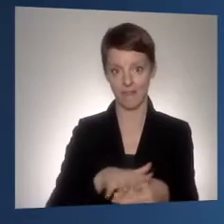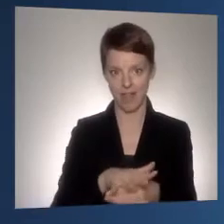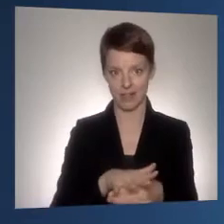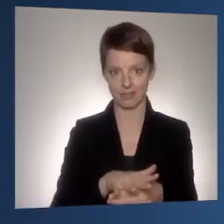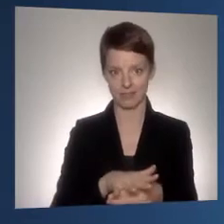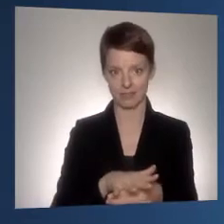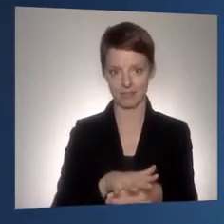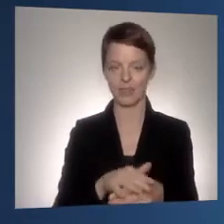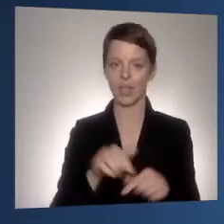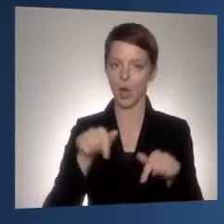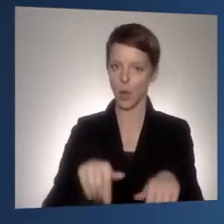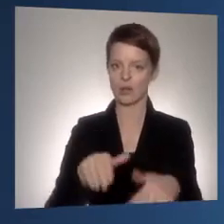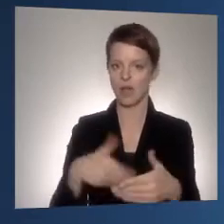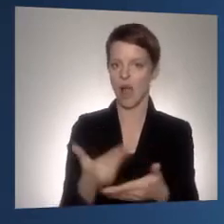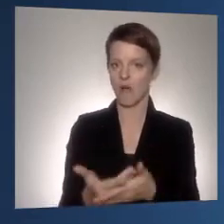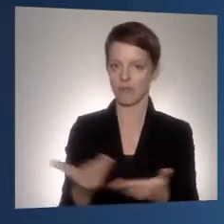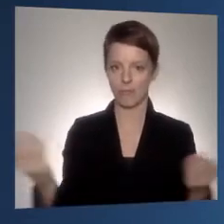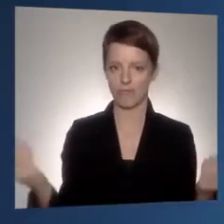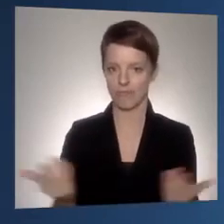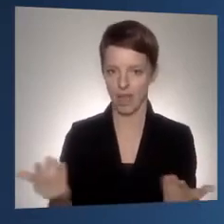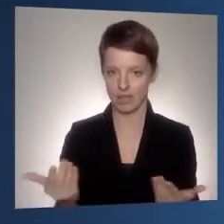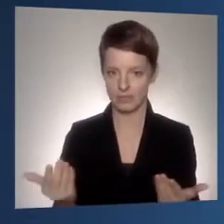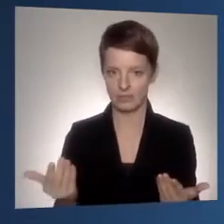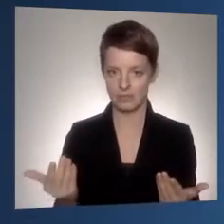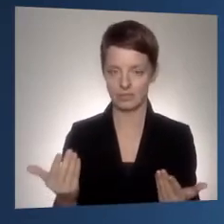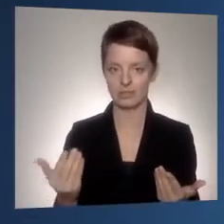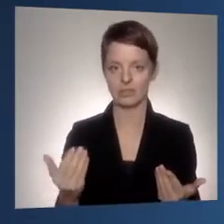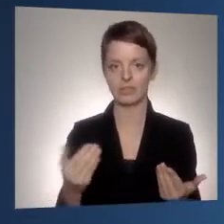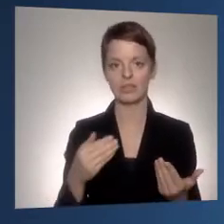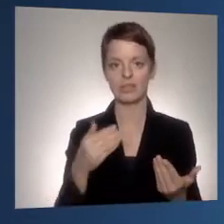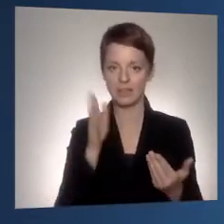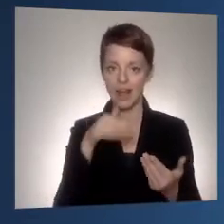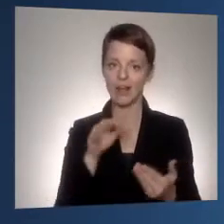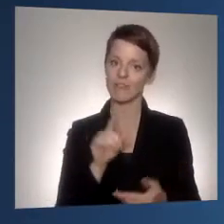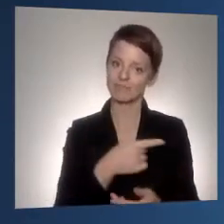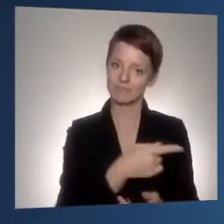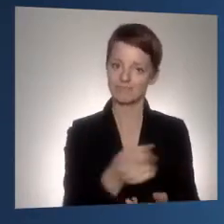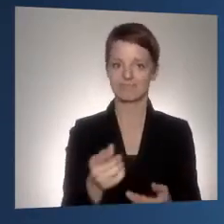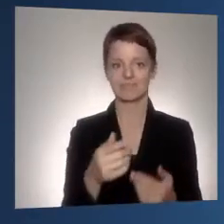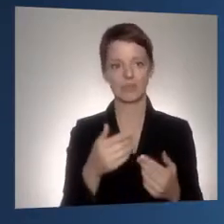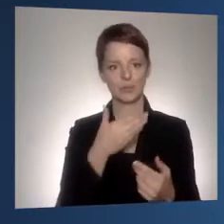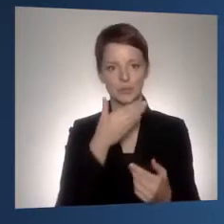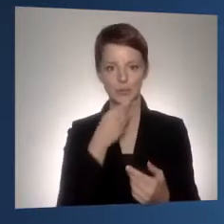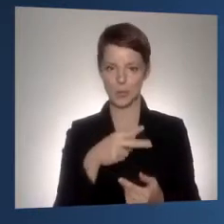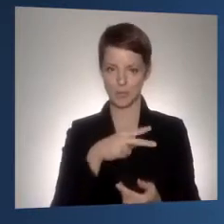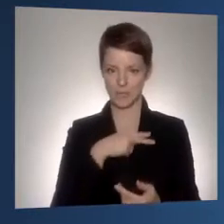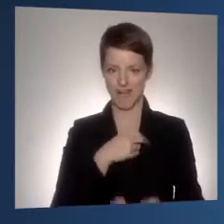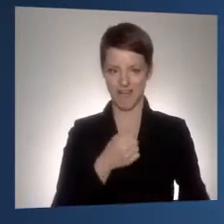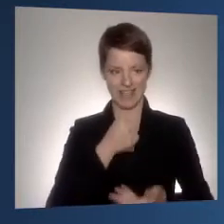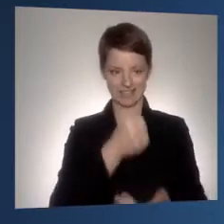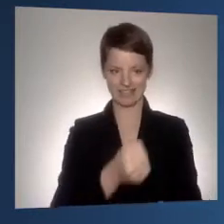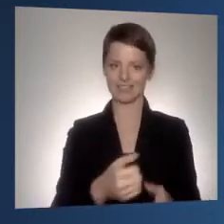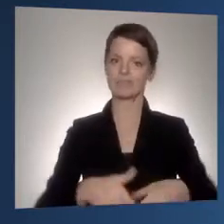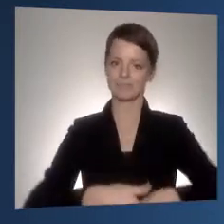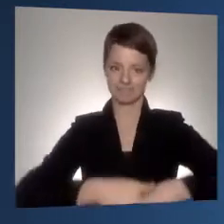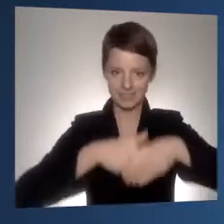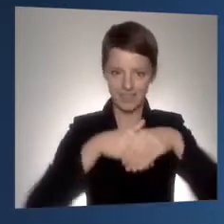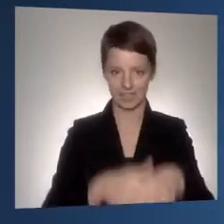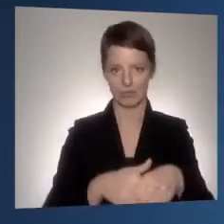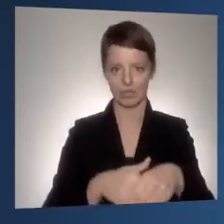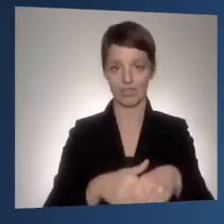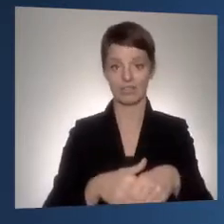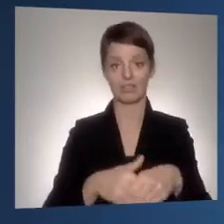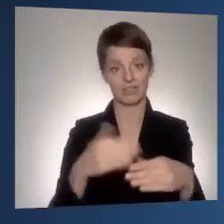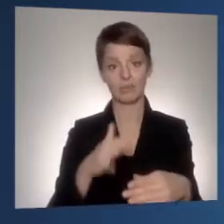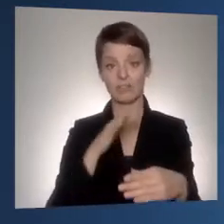die wunderbare Aufgabe, Ihnen zu Ihrem wunderbaren, herrlichen Preis zu gratulieren, den Sie sich redlich durch viel